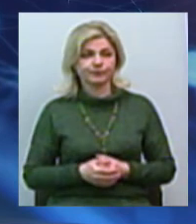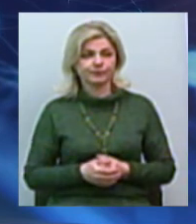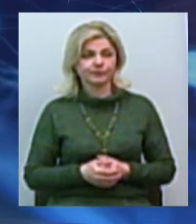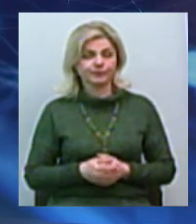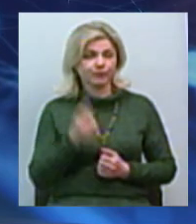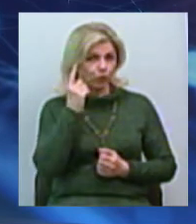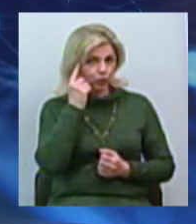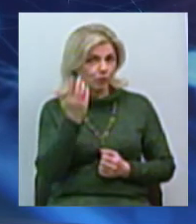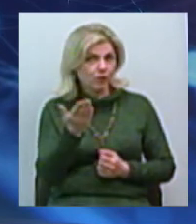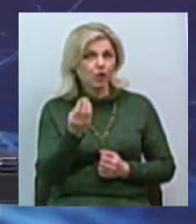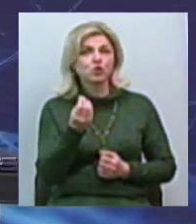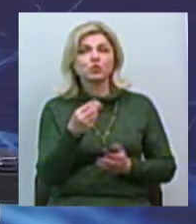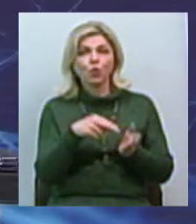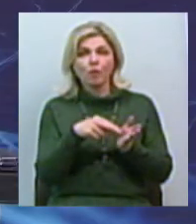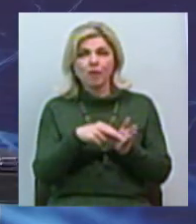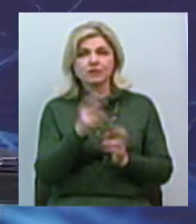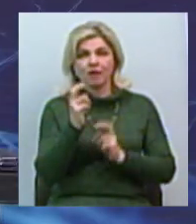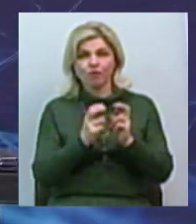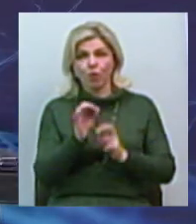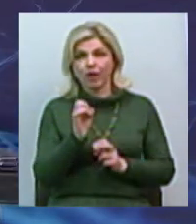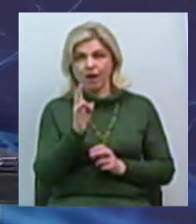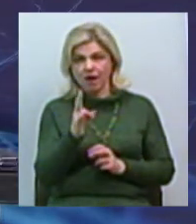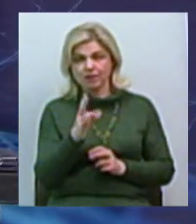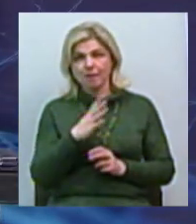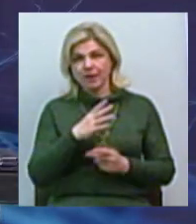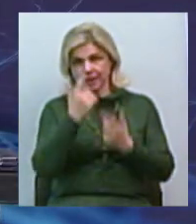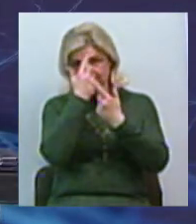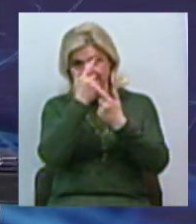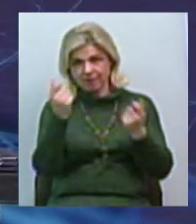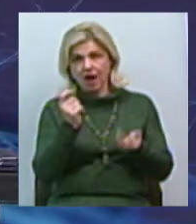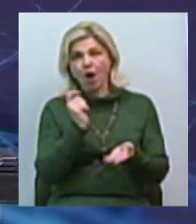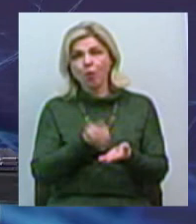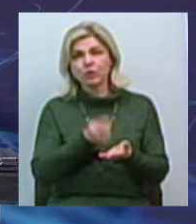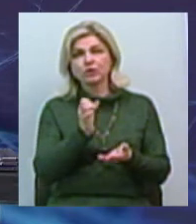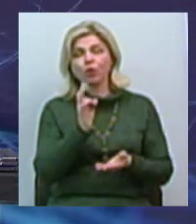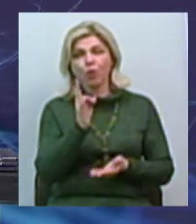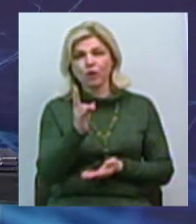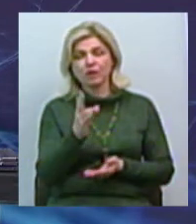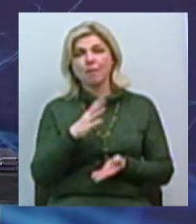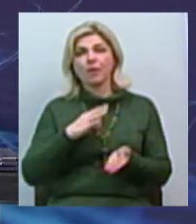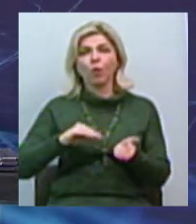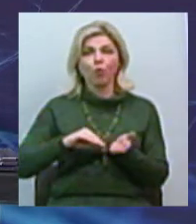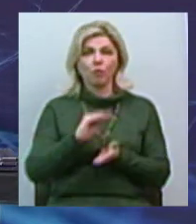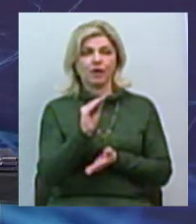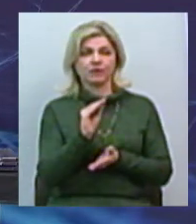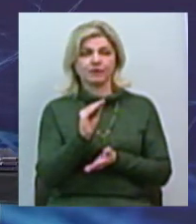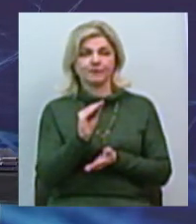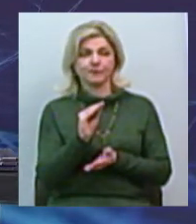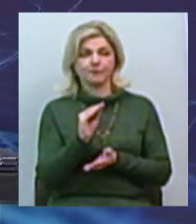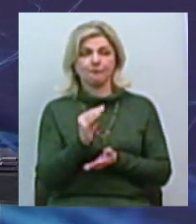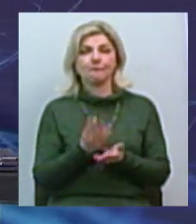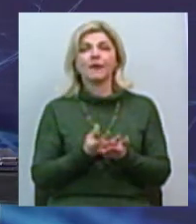стоимості заводу «Океан», яка була заявлена на аукціоні, яка була куплена, вернее, була